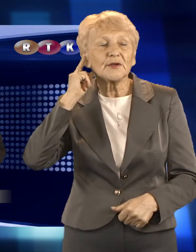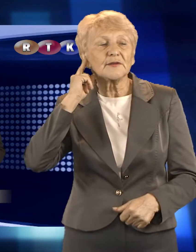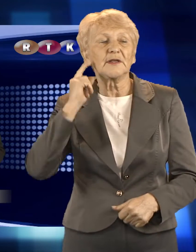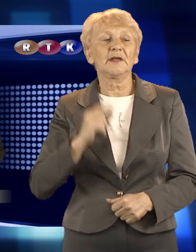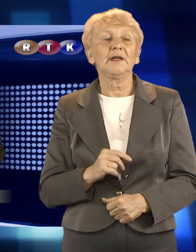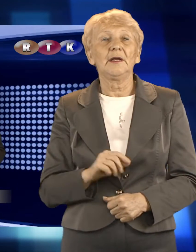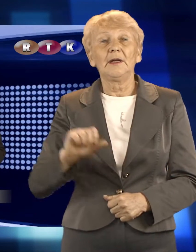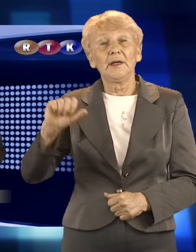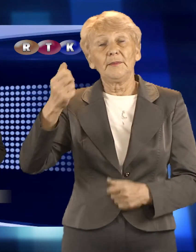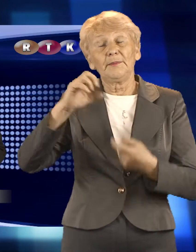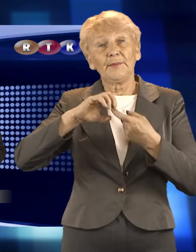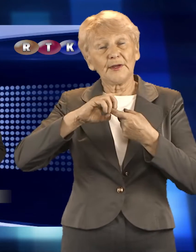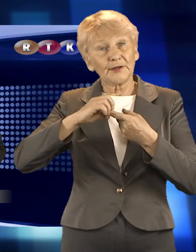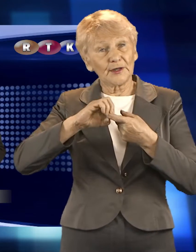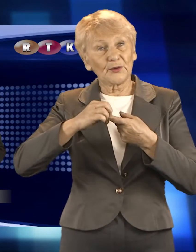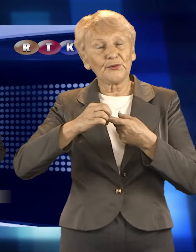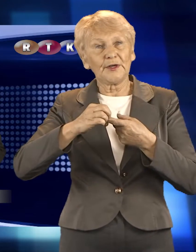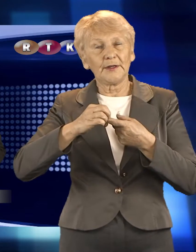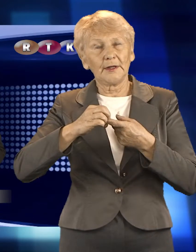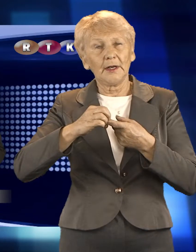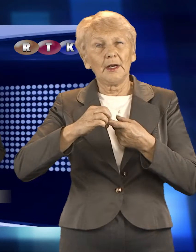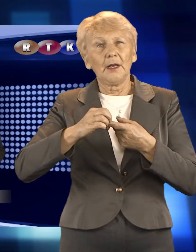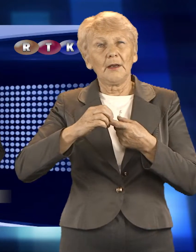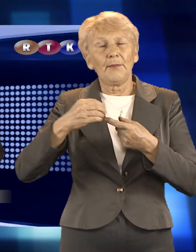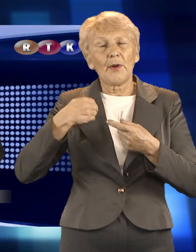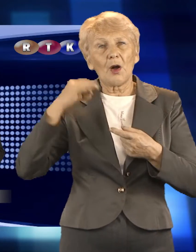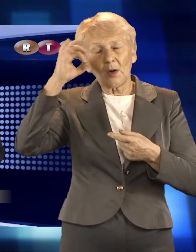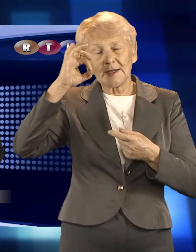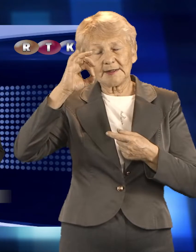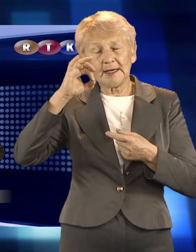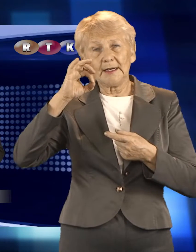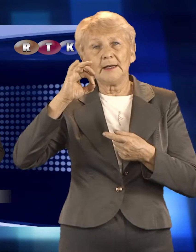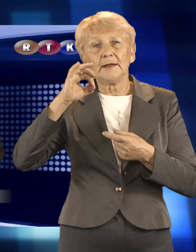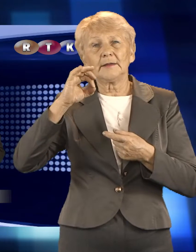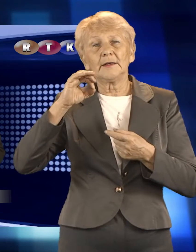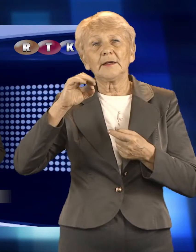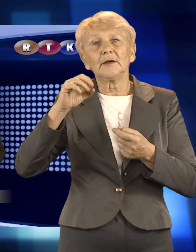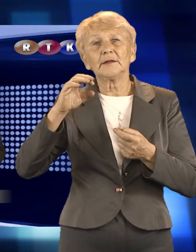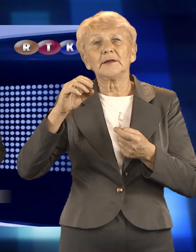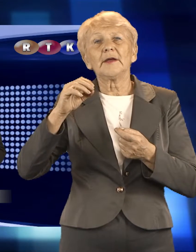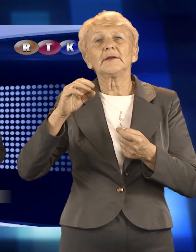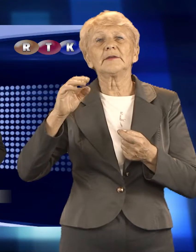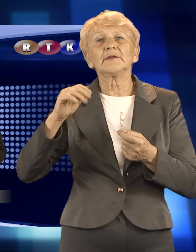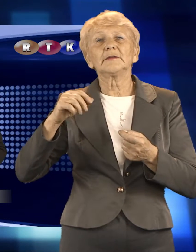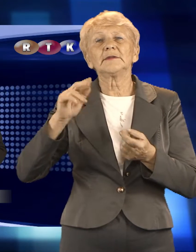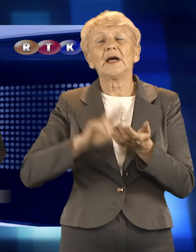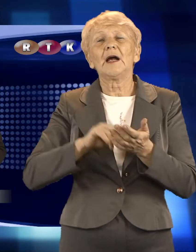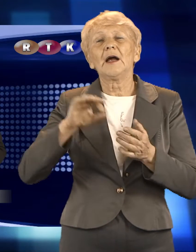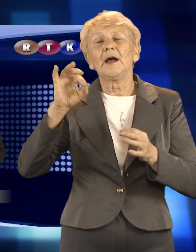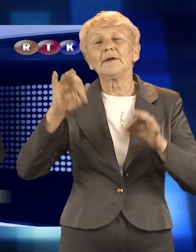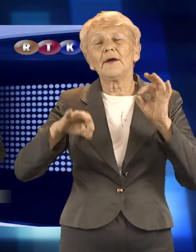1 grudnia z okazji Międzynarodowego Dnia Osób Niepełnosprawnych Stowarzyszenie na Rzecz Integracji Podaj Rękę